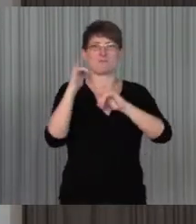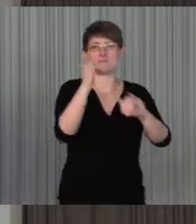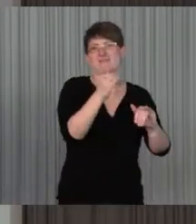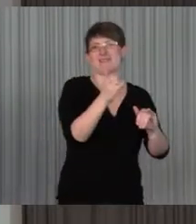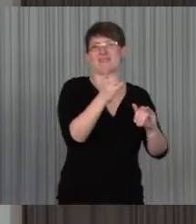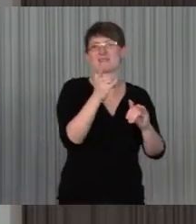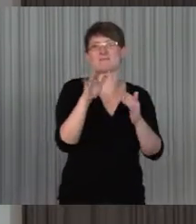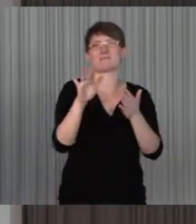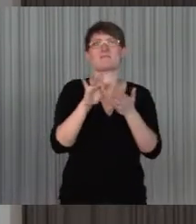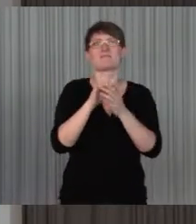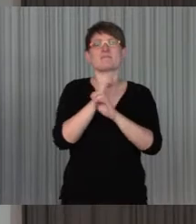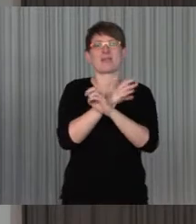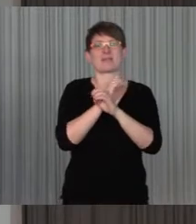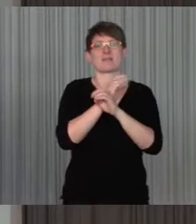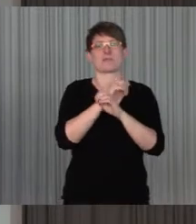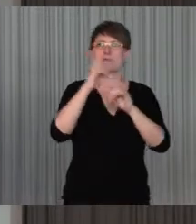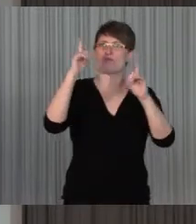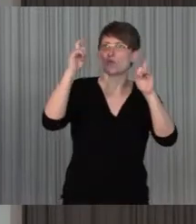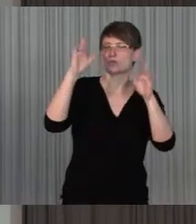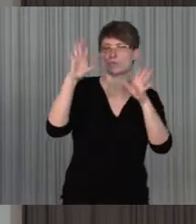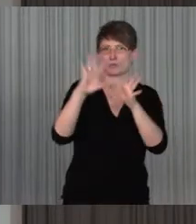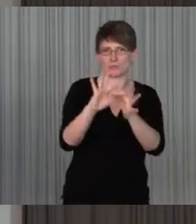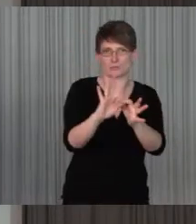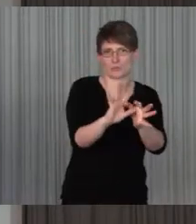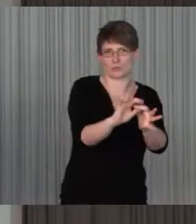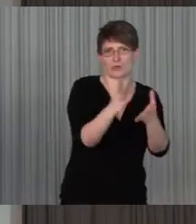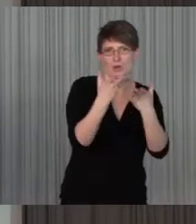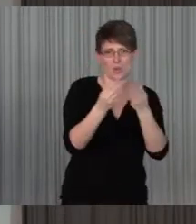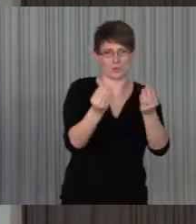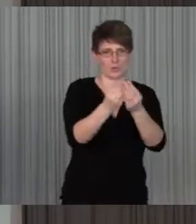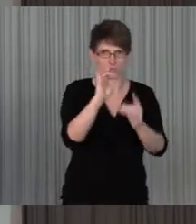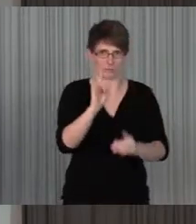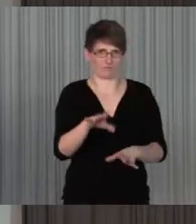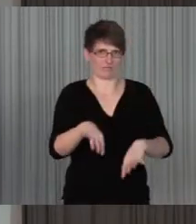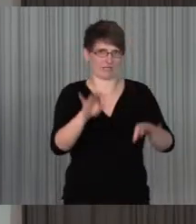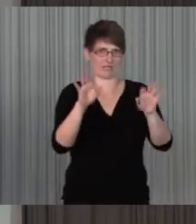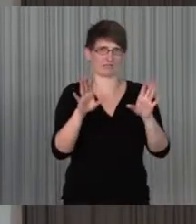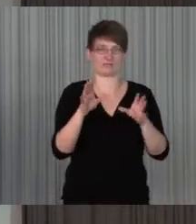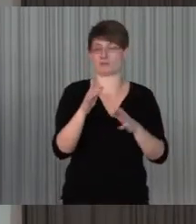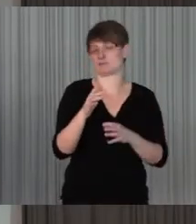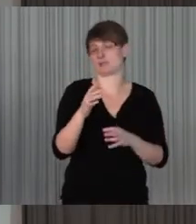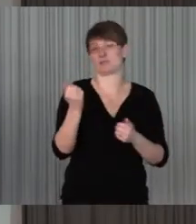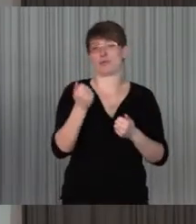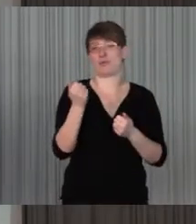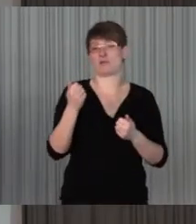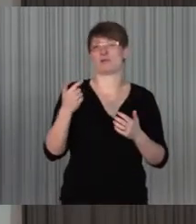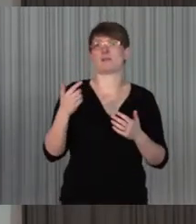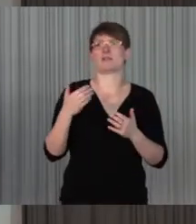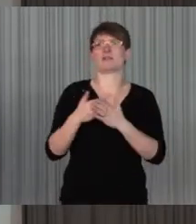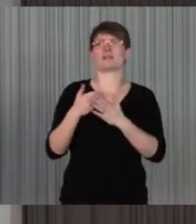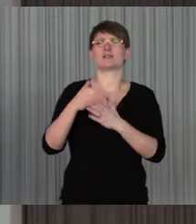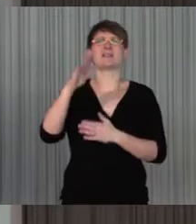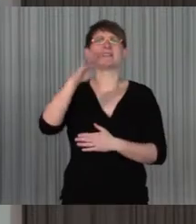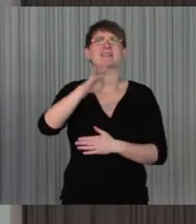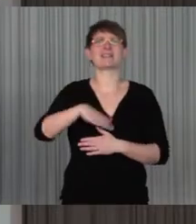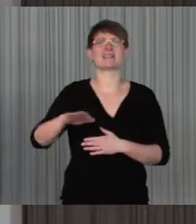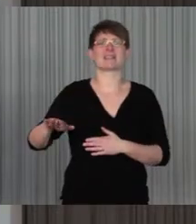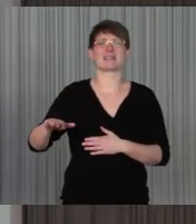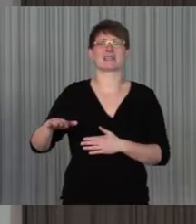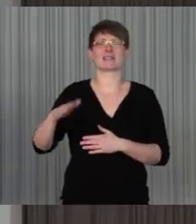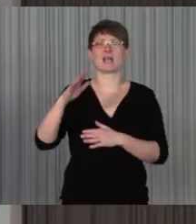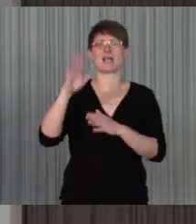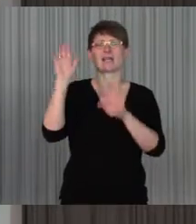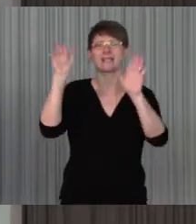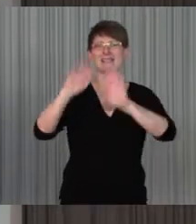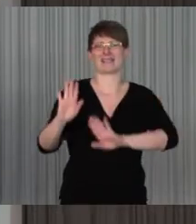Fotos und Endesignen verbunden werden, lösen. Das ist sehr gerne buchten Filmen. Es gab jetzt beim Kinderkinofest in Düsseldorf